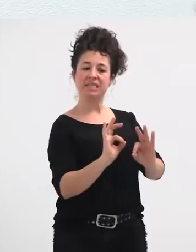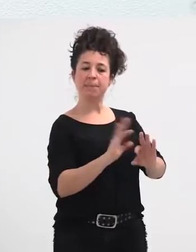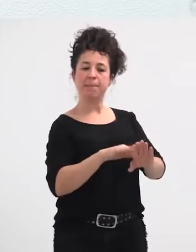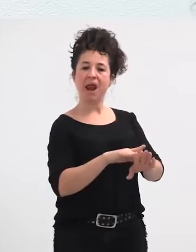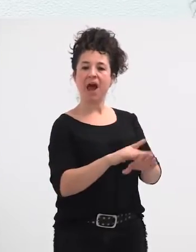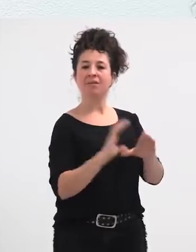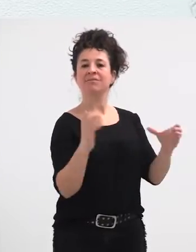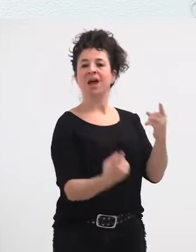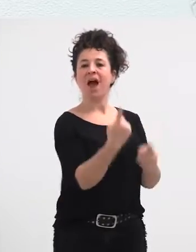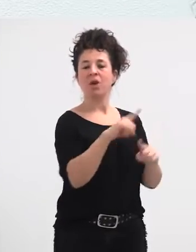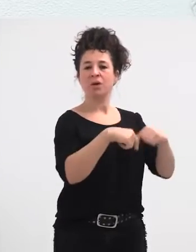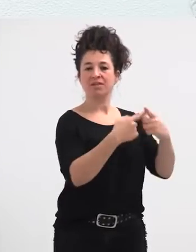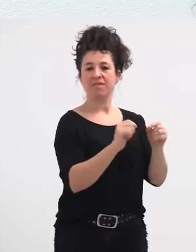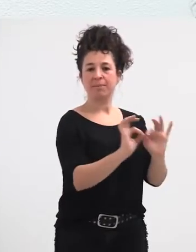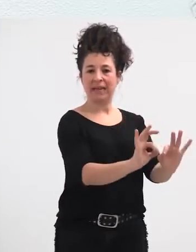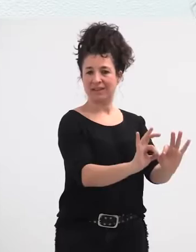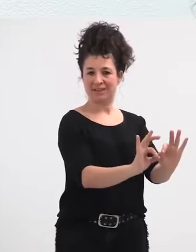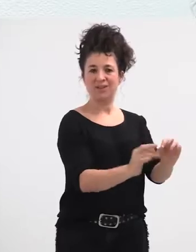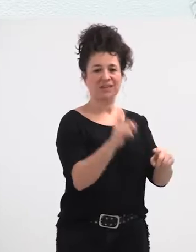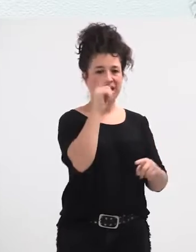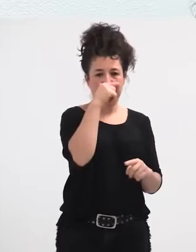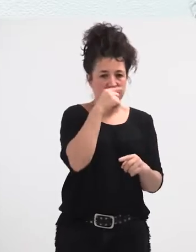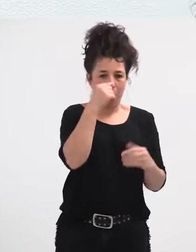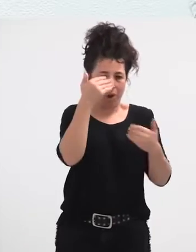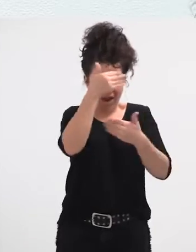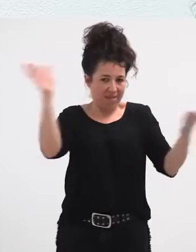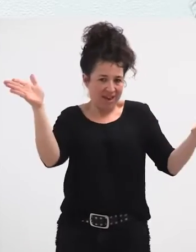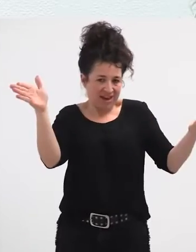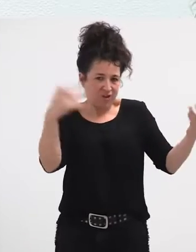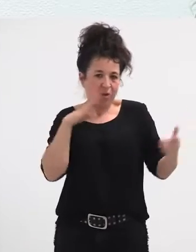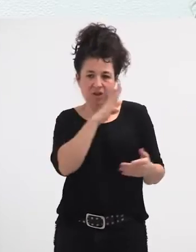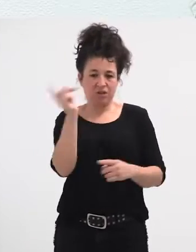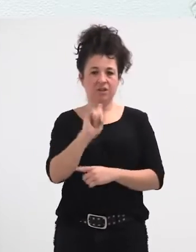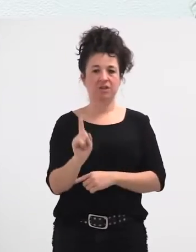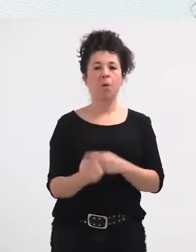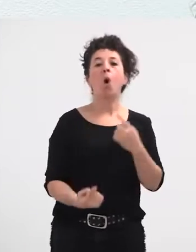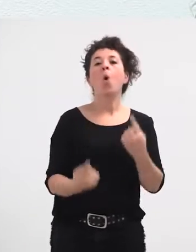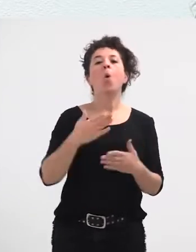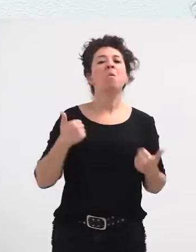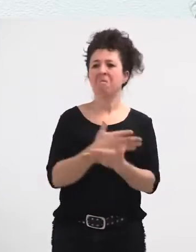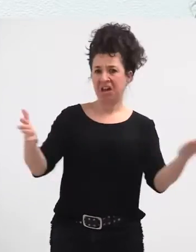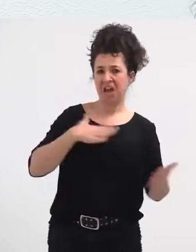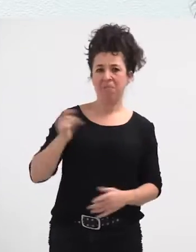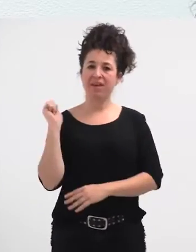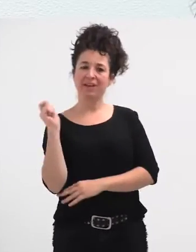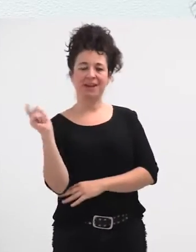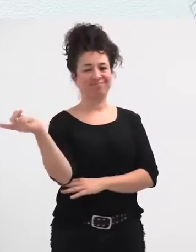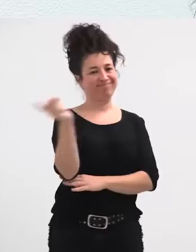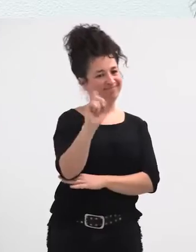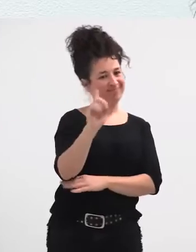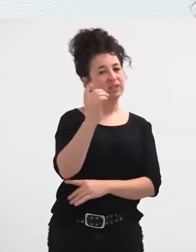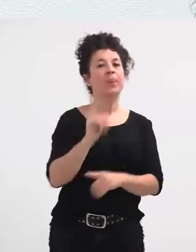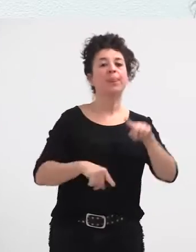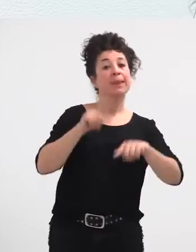eiek oso zabalduta gau, ez? egun deneko nertzen dizute, ez da, ino, edo norra teratzen kantinera, bai, alako albizen baldin